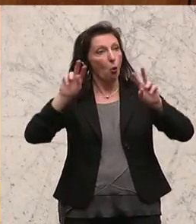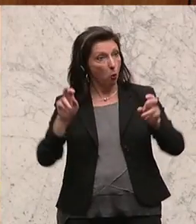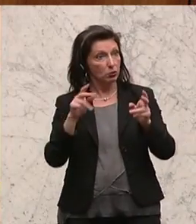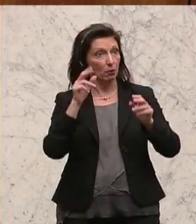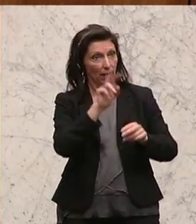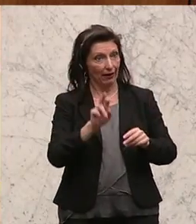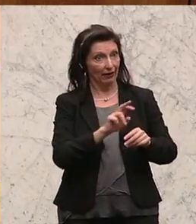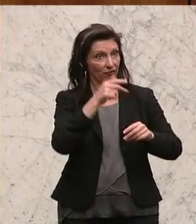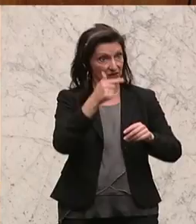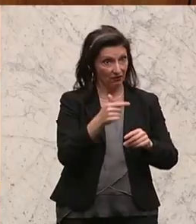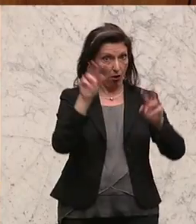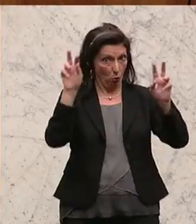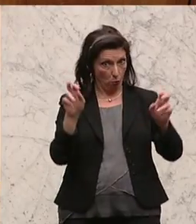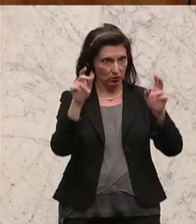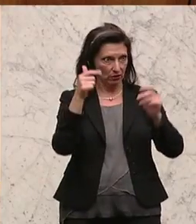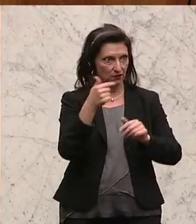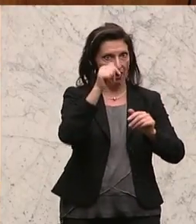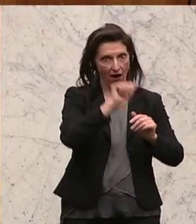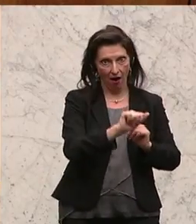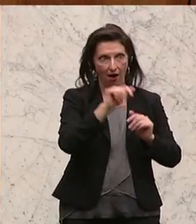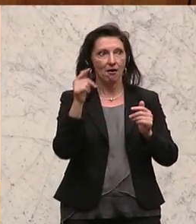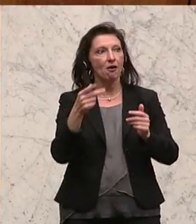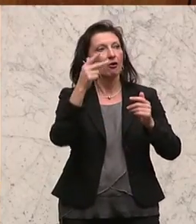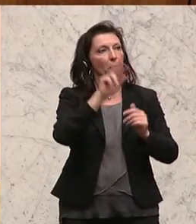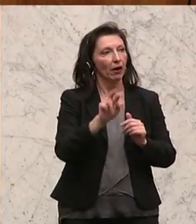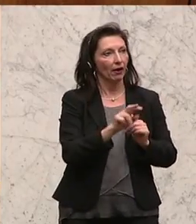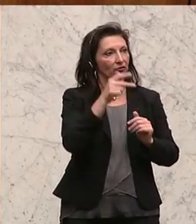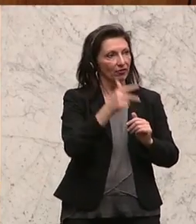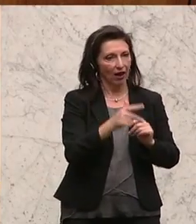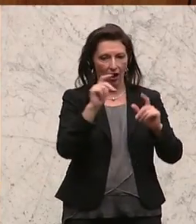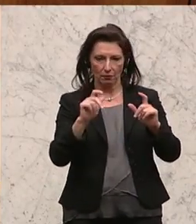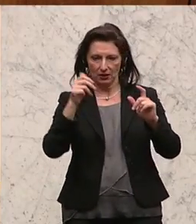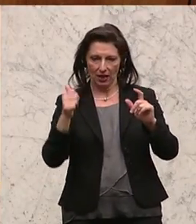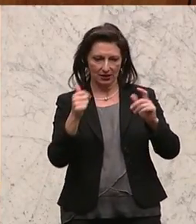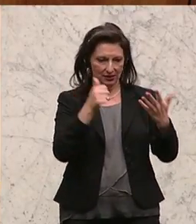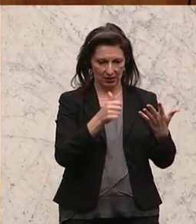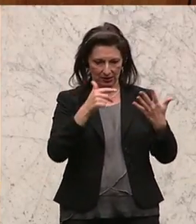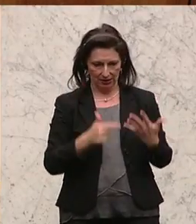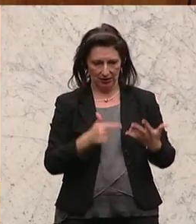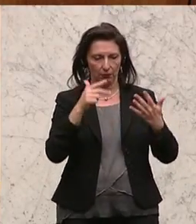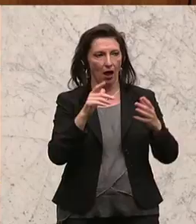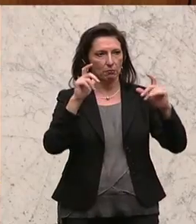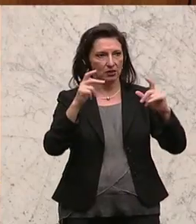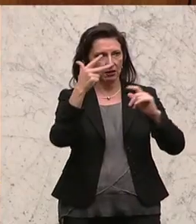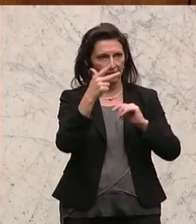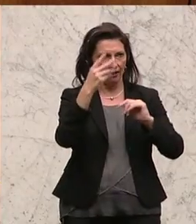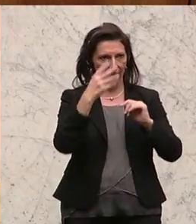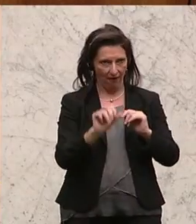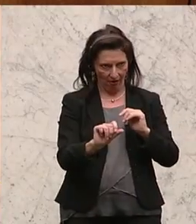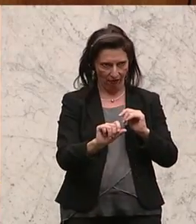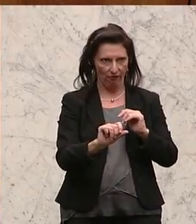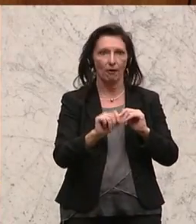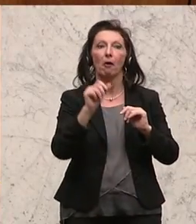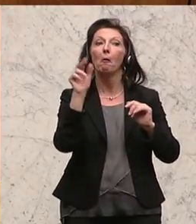§ 2 Samtüberschrift, § 2a Samtüberschrift, § 3 Absatz 1 Ziffer 6 und 7 Absatz 3 und Absatz 11 §